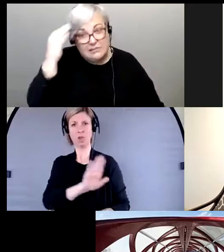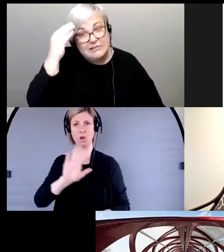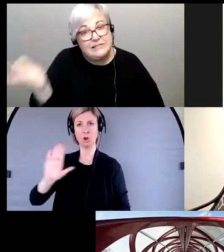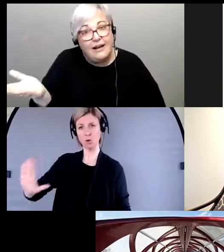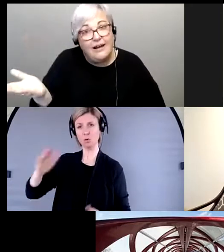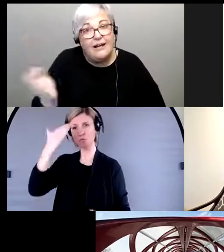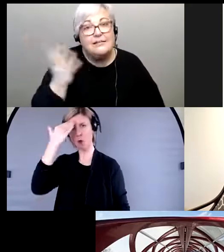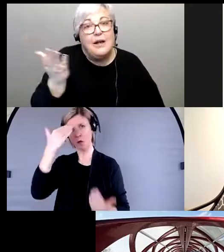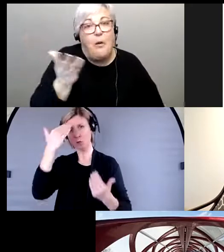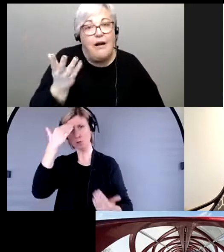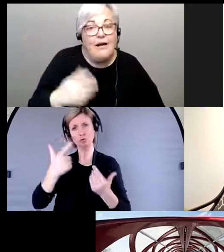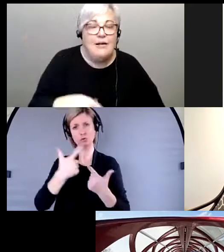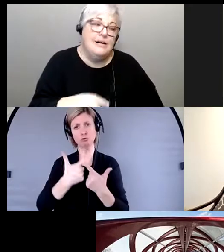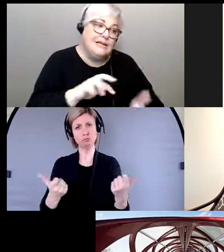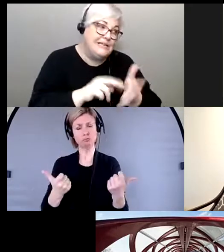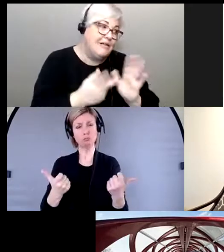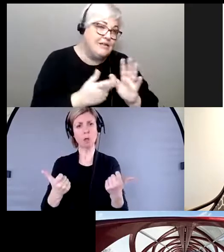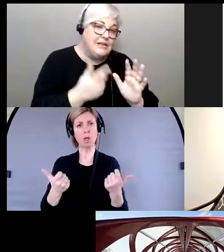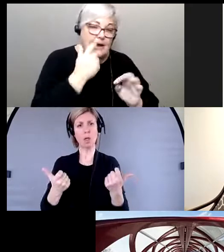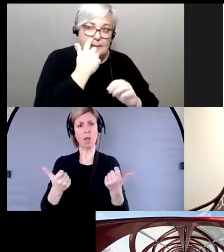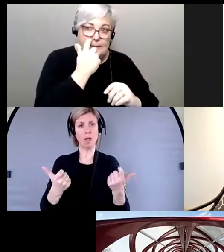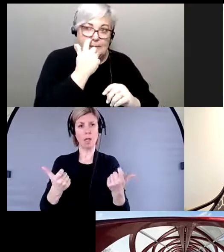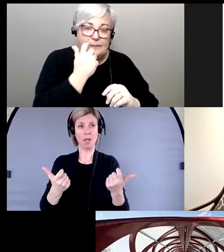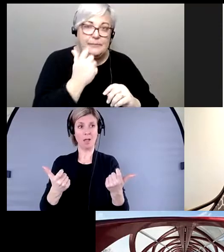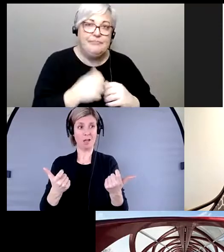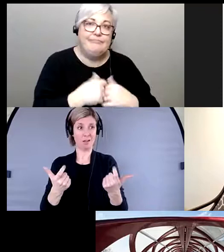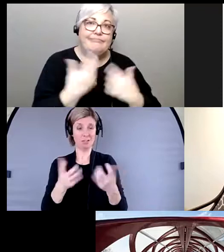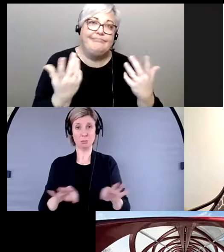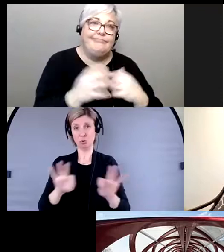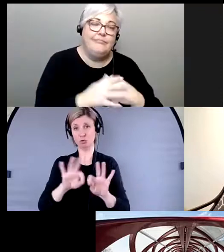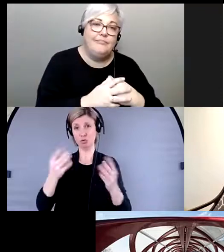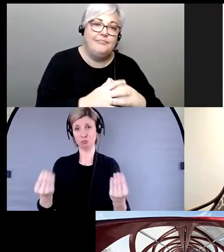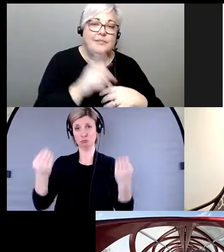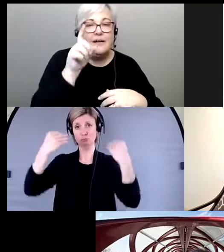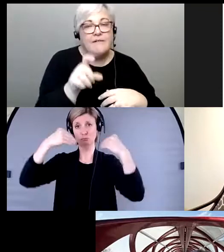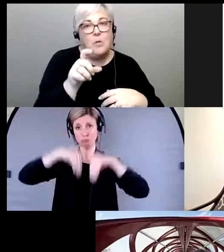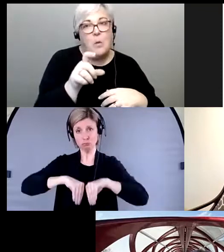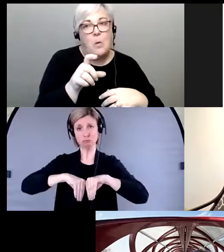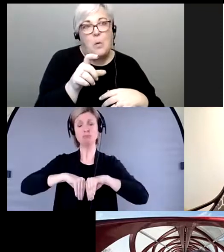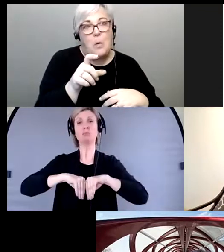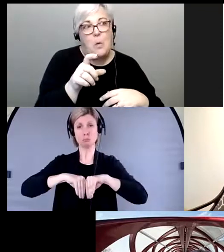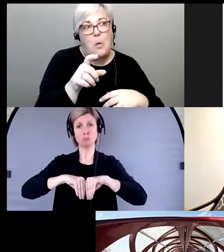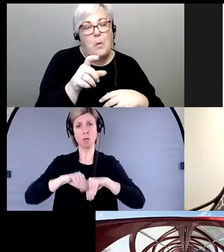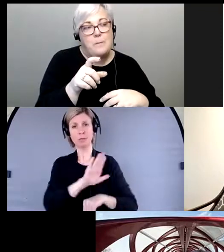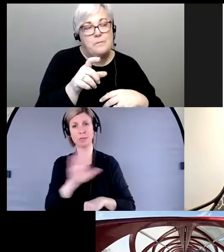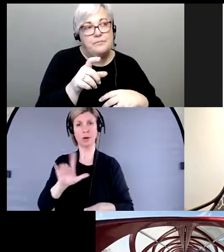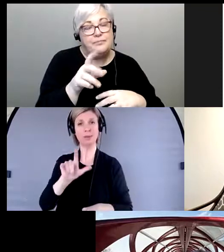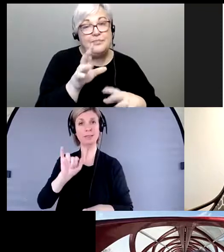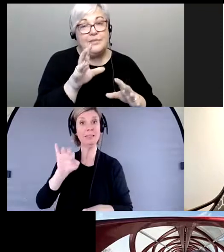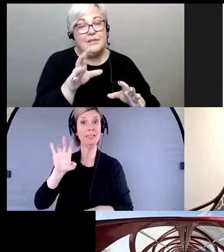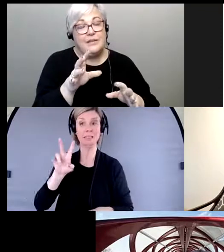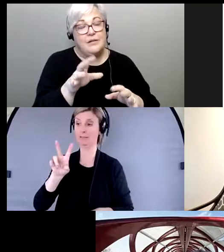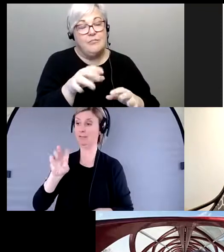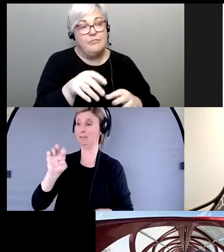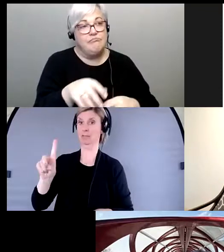il faut vraiment commencer à respecter l'importance, à comprendre l'importance de l